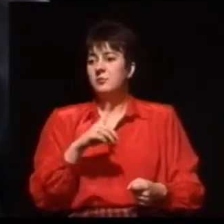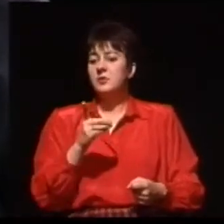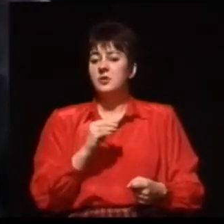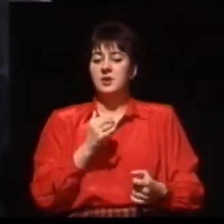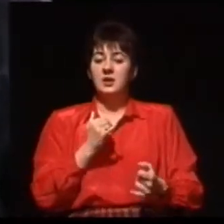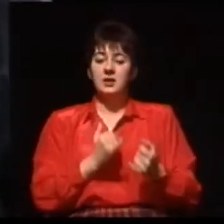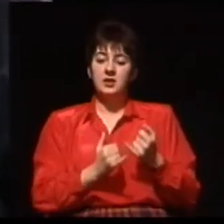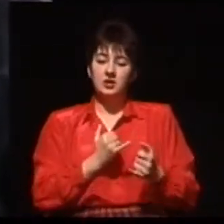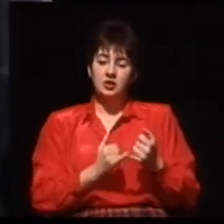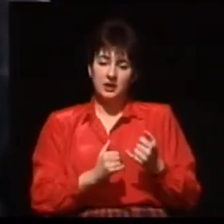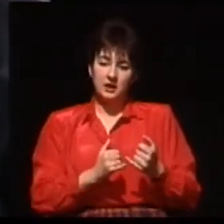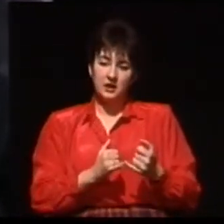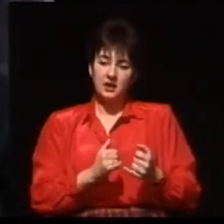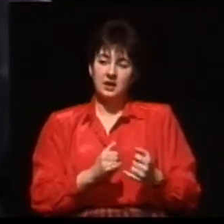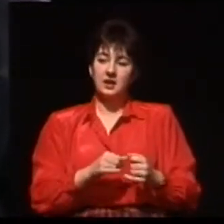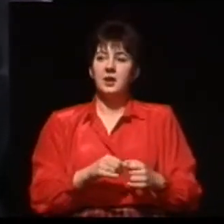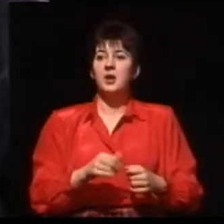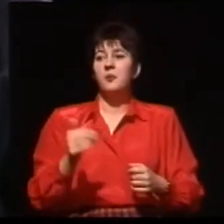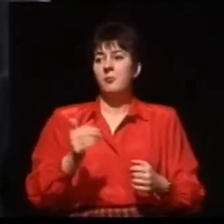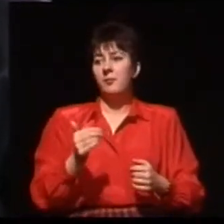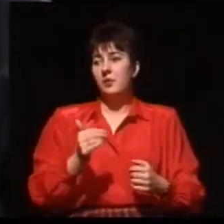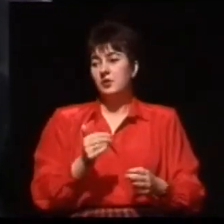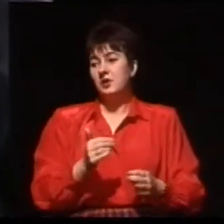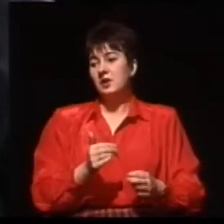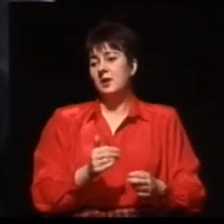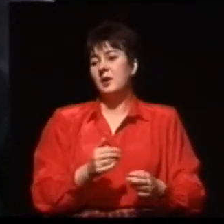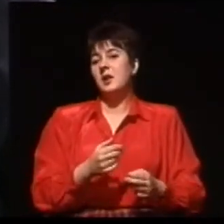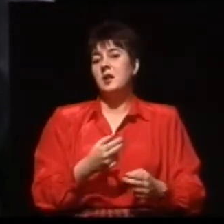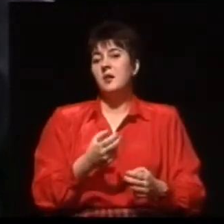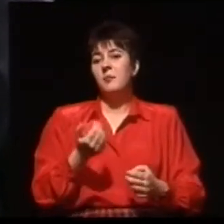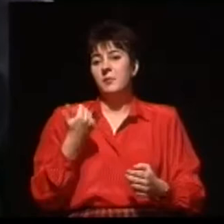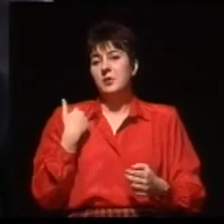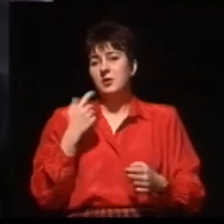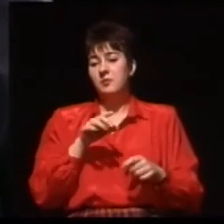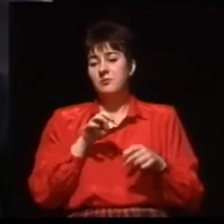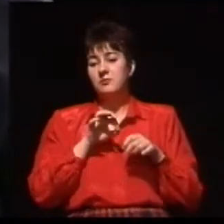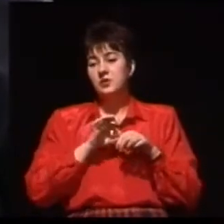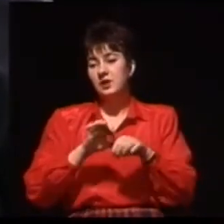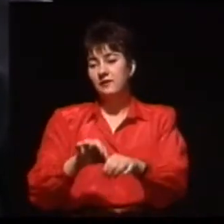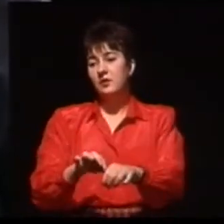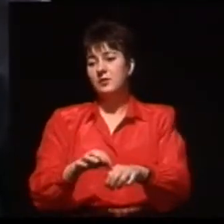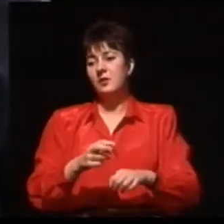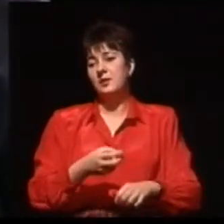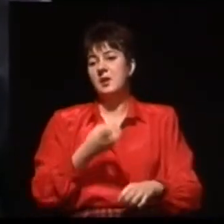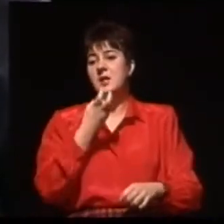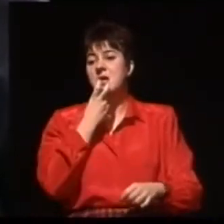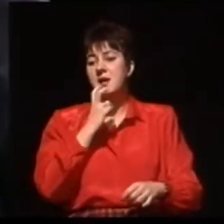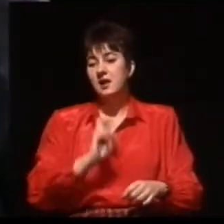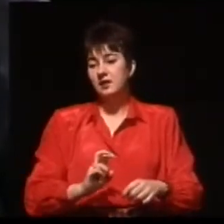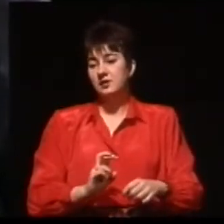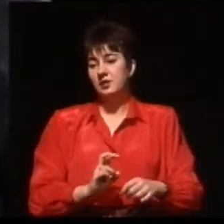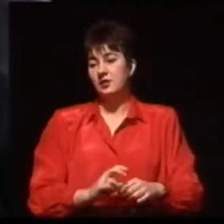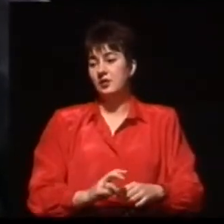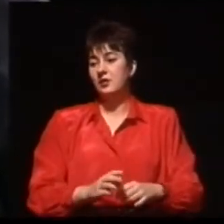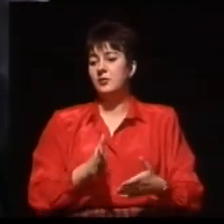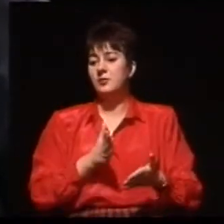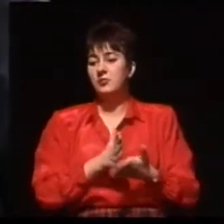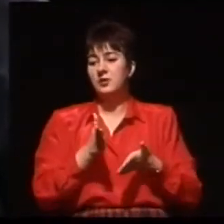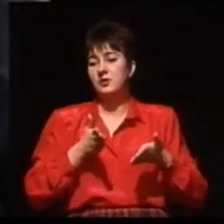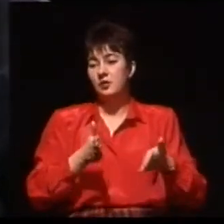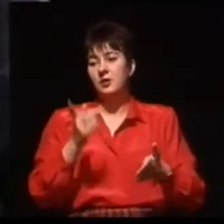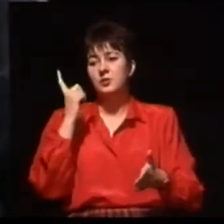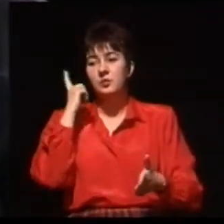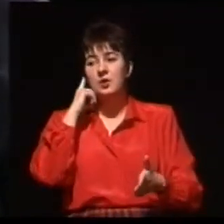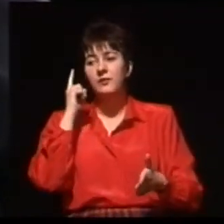sprawna jest pozostała część drogi słuchowej, są zachowane możliwości elektryczne tej drogi, to implant